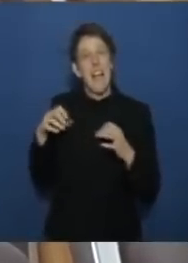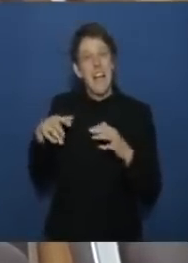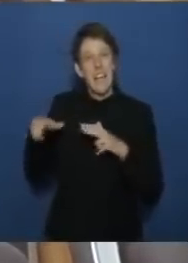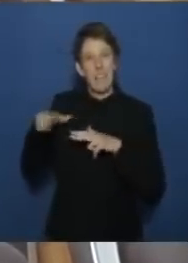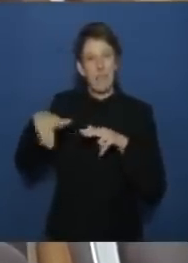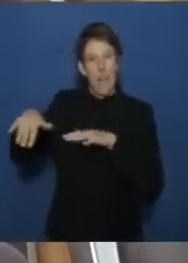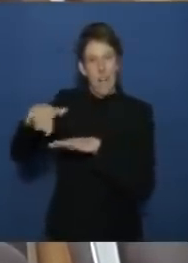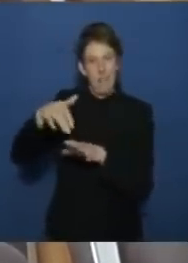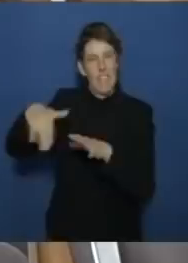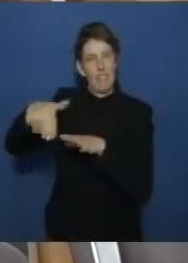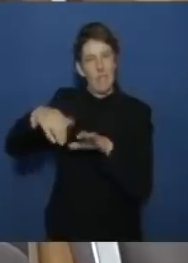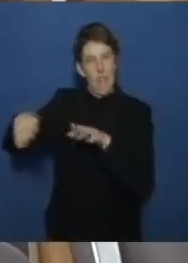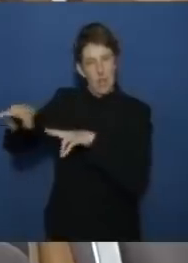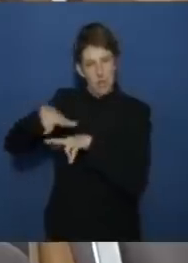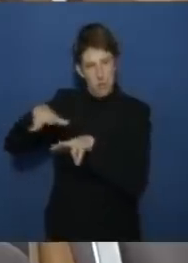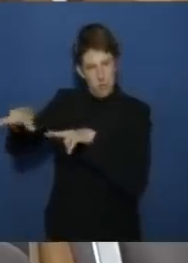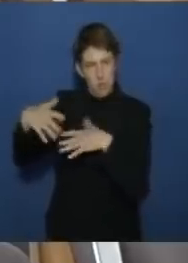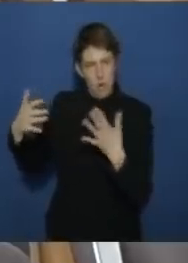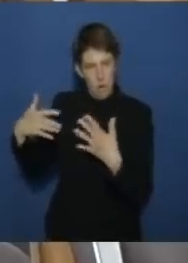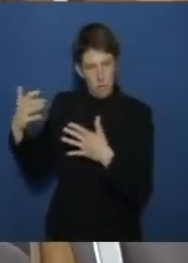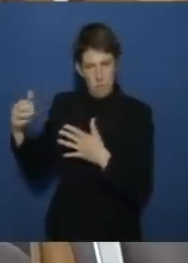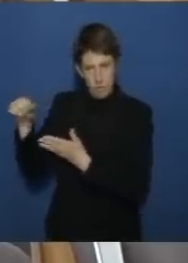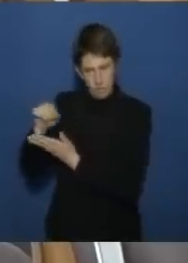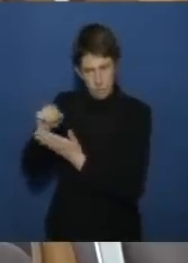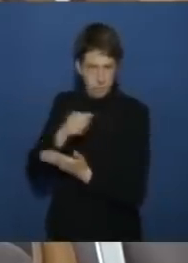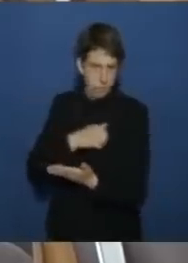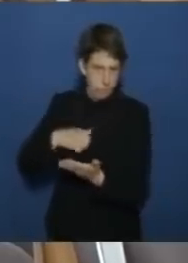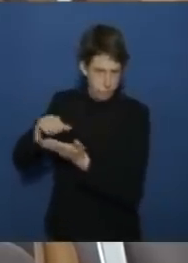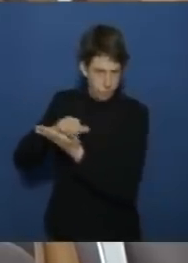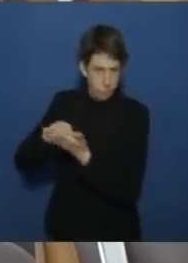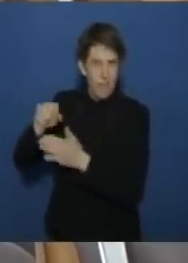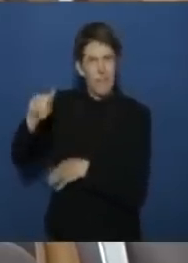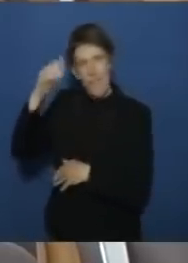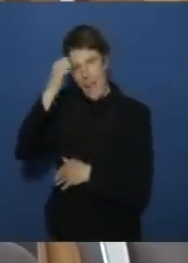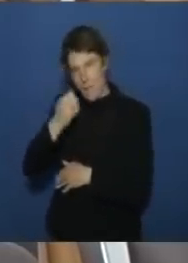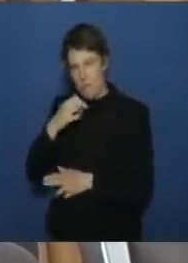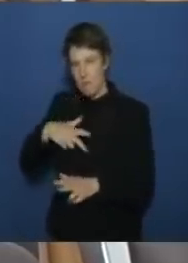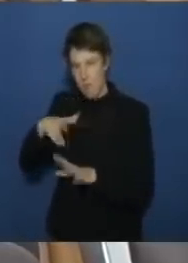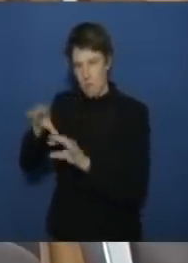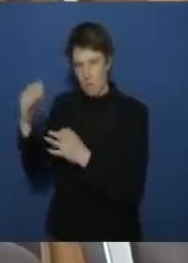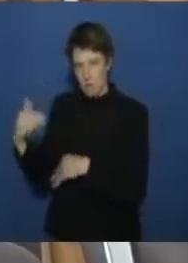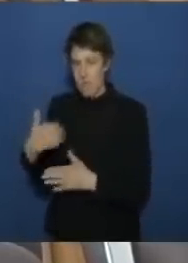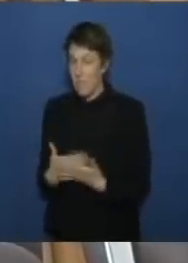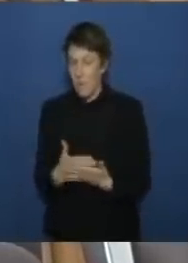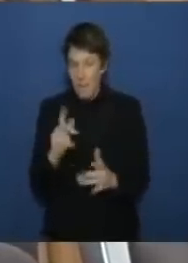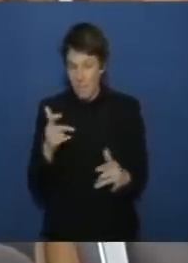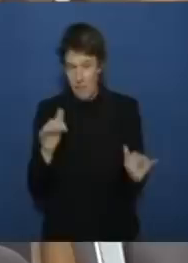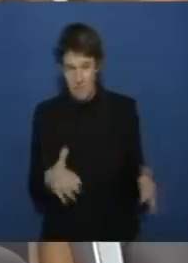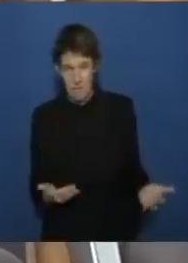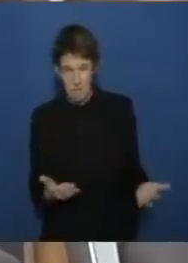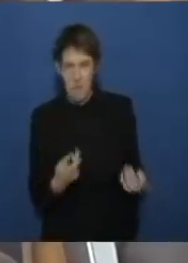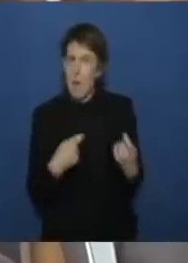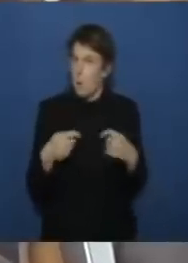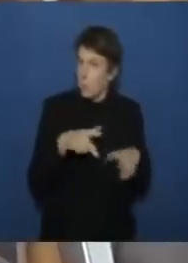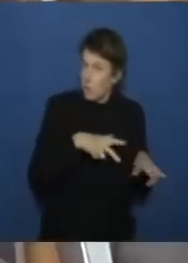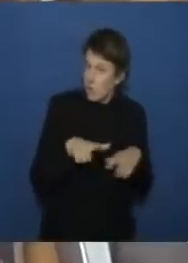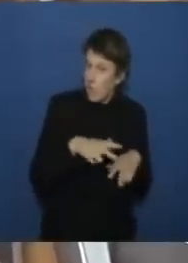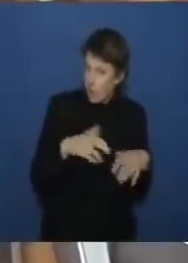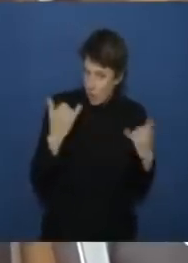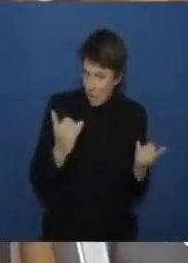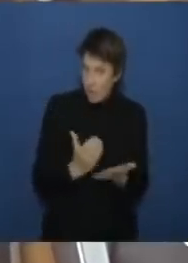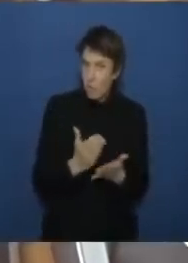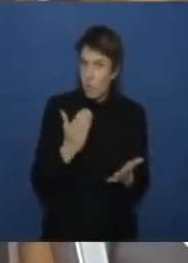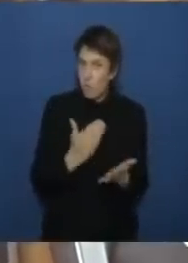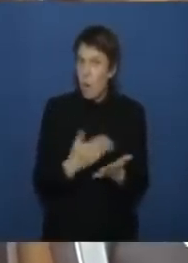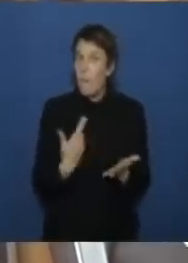israelischen armee zerstört wurde irgendwie von hamas benutzt wurde hat denn die bundesregierung inzwischen dazu